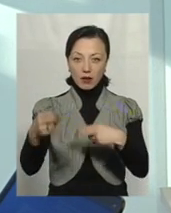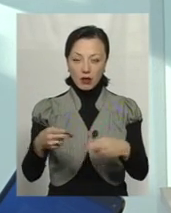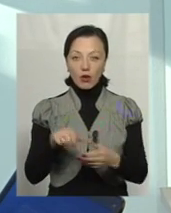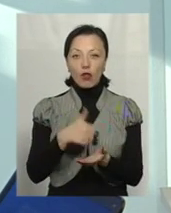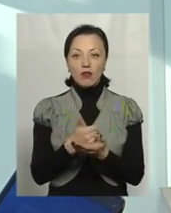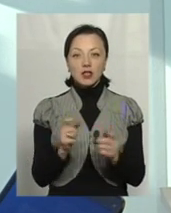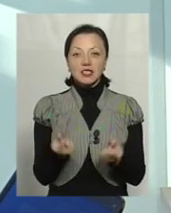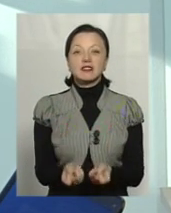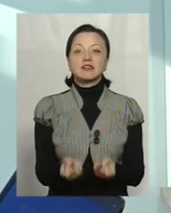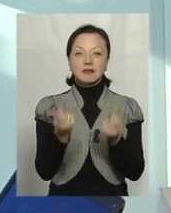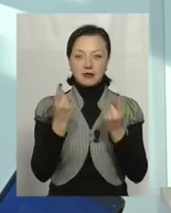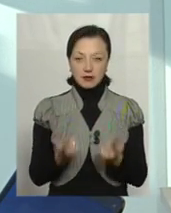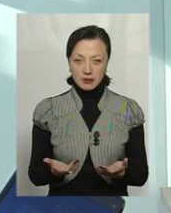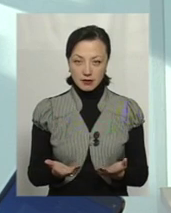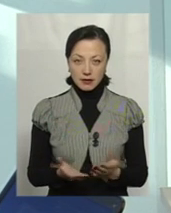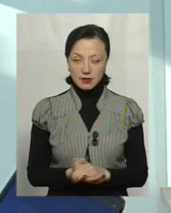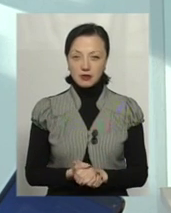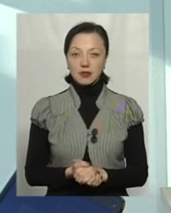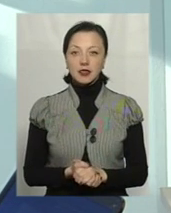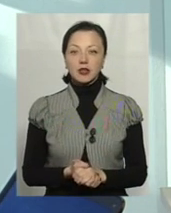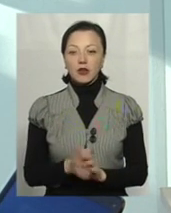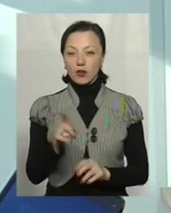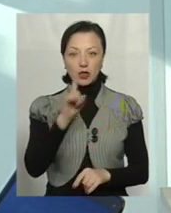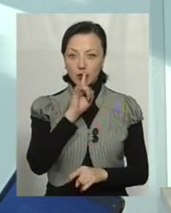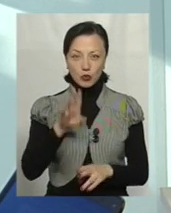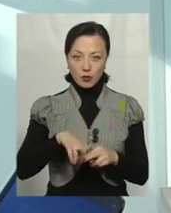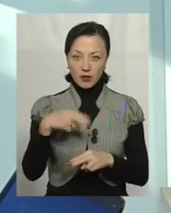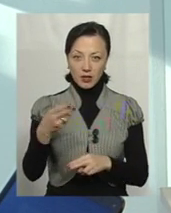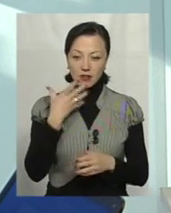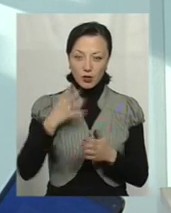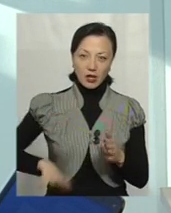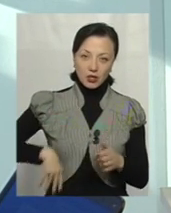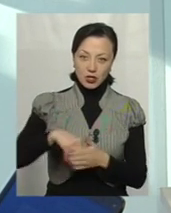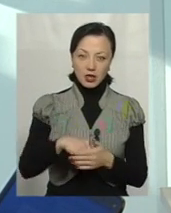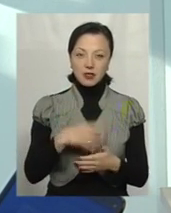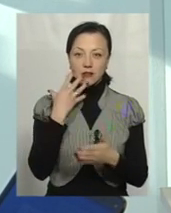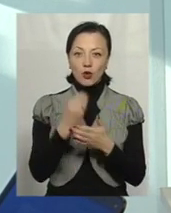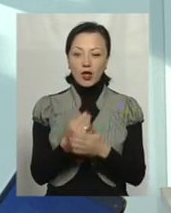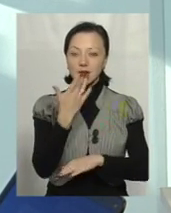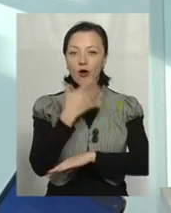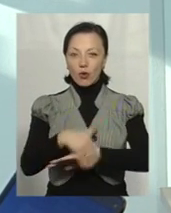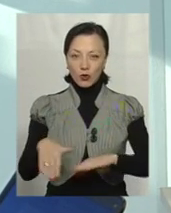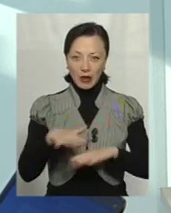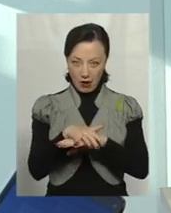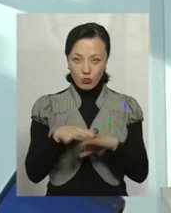А саме головне, з чого, з якої економіки. Бо вони ж не будуть повертати своїх кишенів, своїх офшорних рахунків.